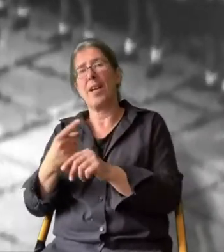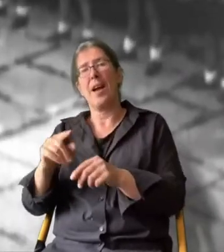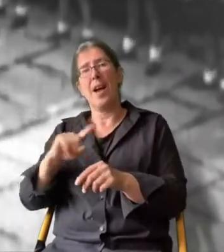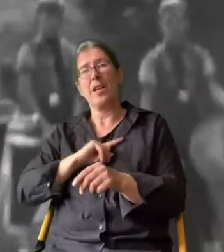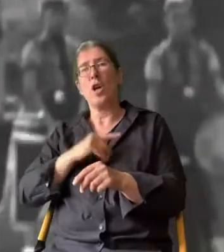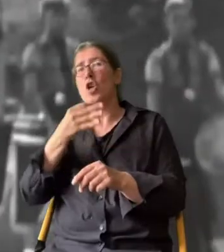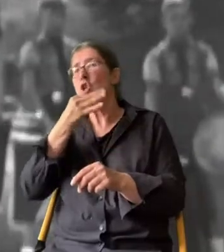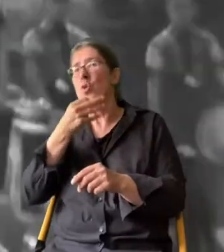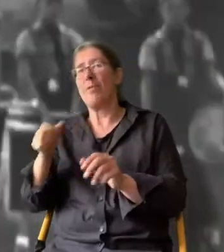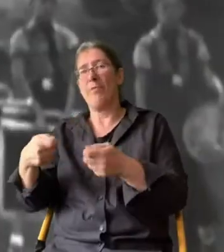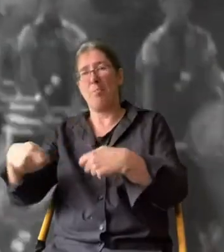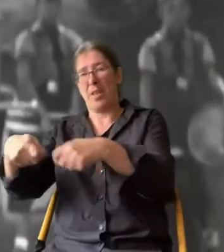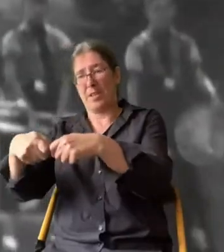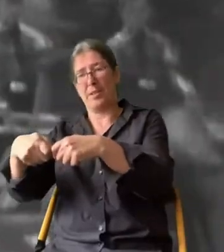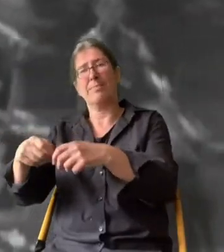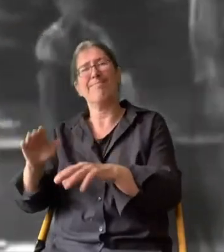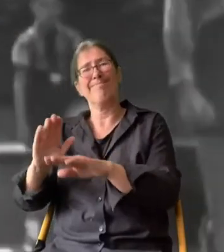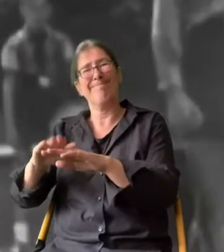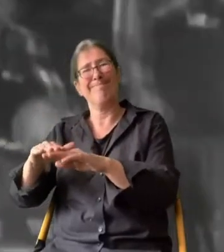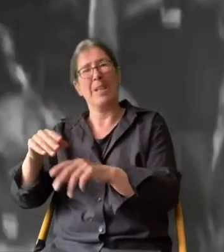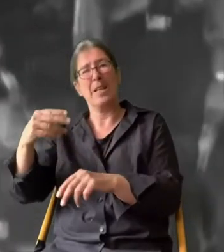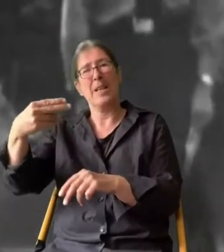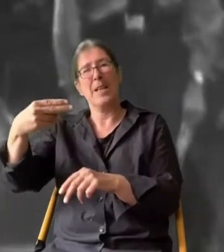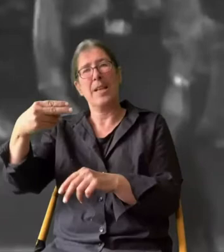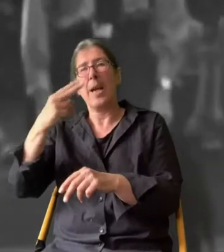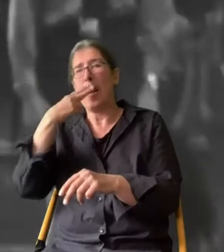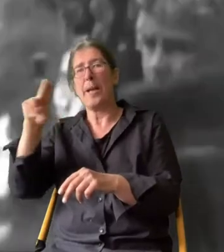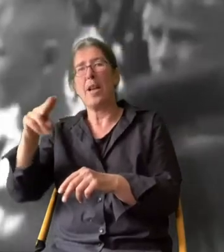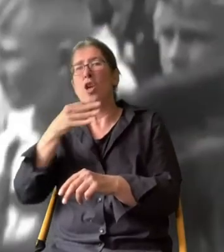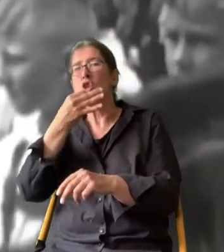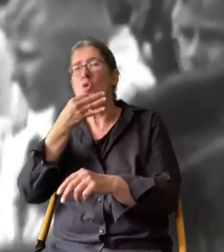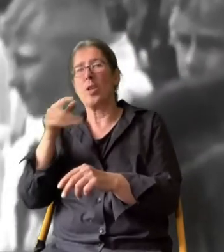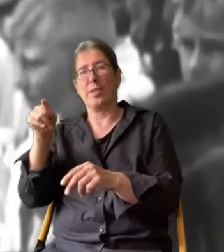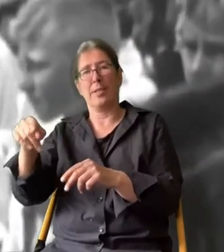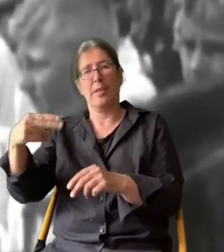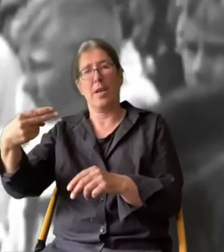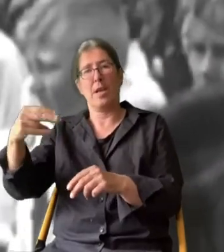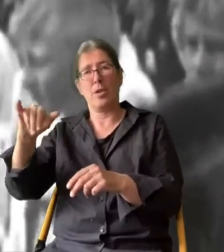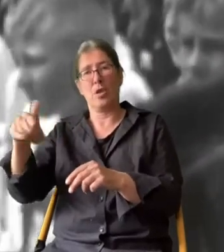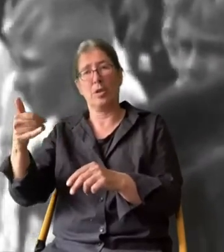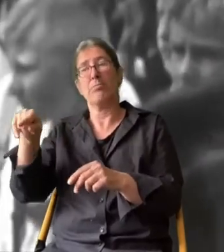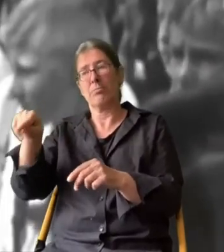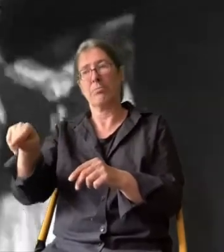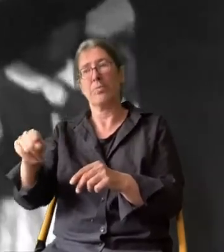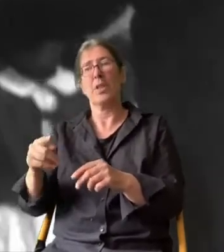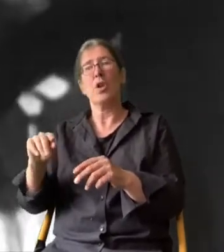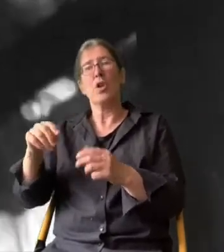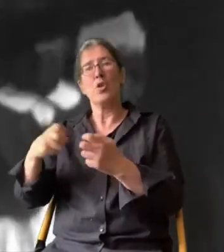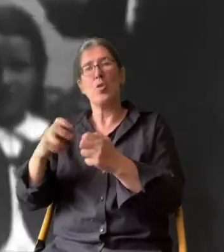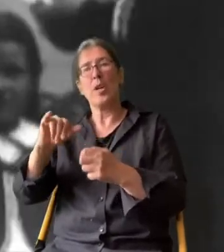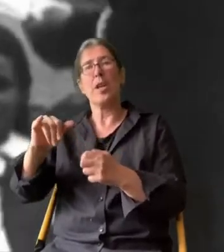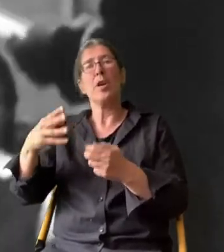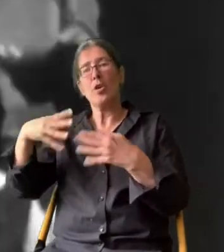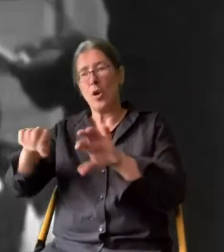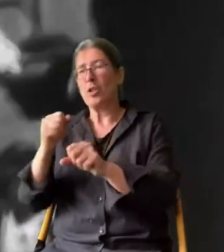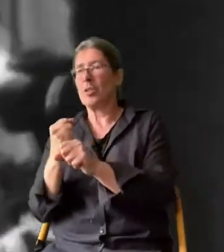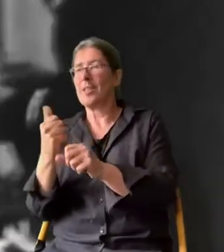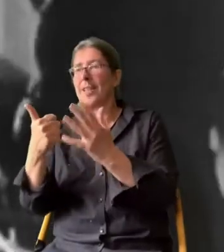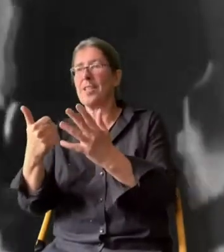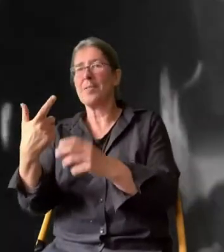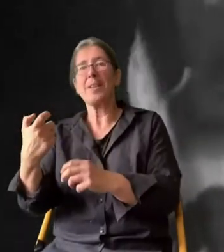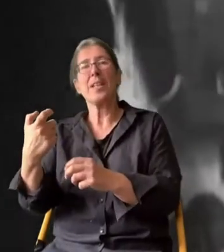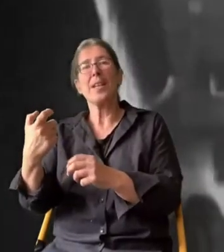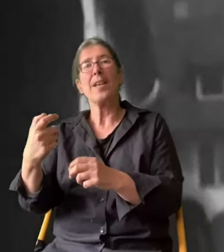eigener Jugendverband zuständig. Die sogenannte Hitlerjugend. Sie wird im Juli 1926